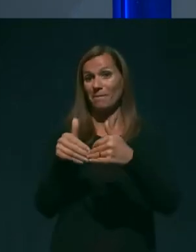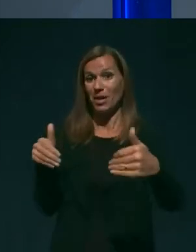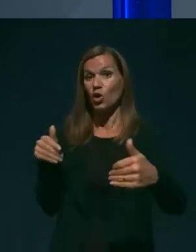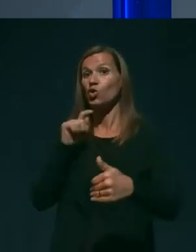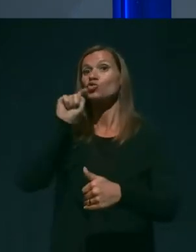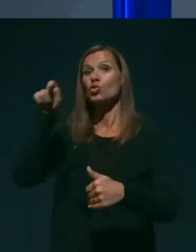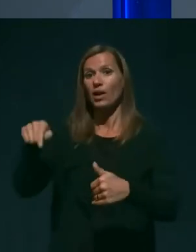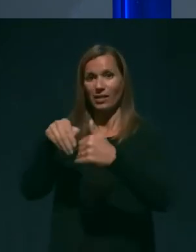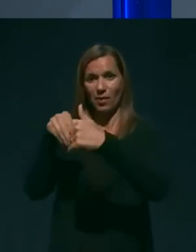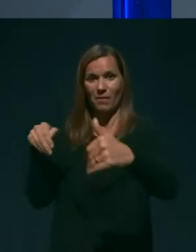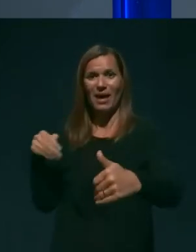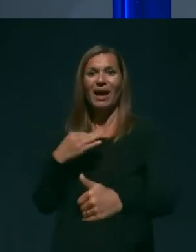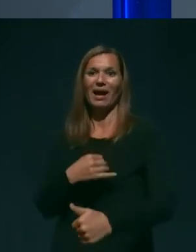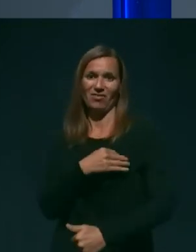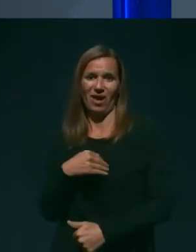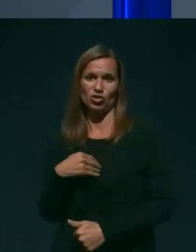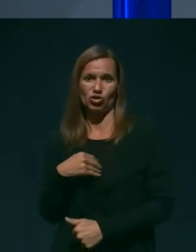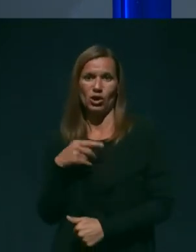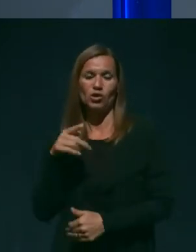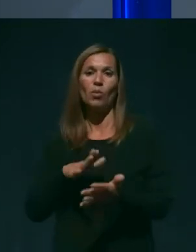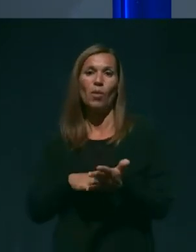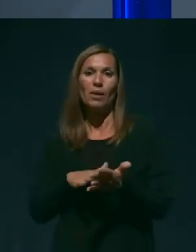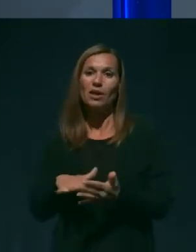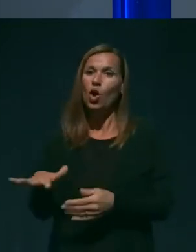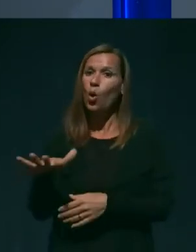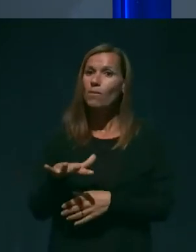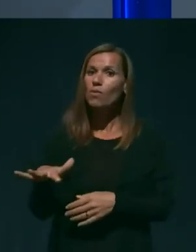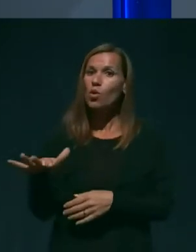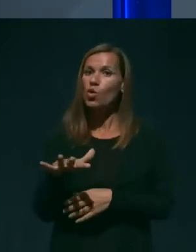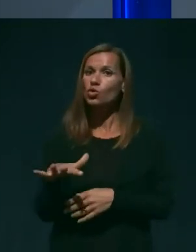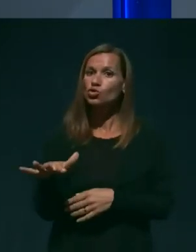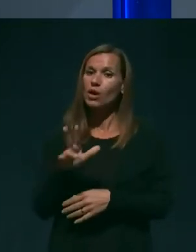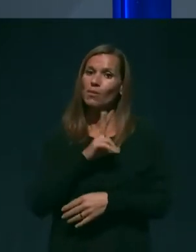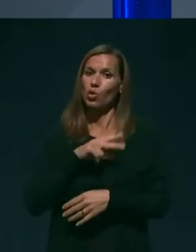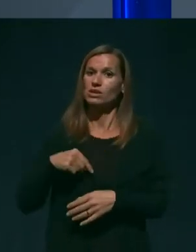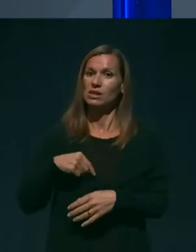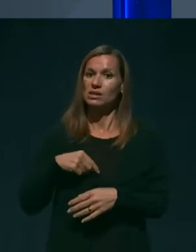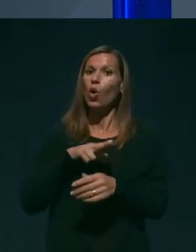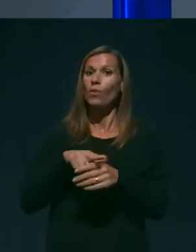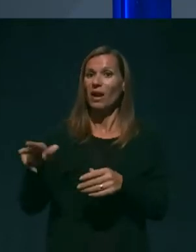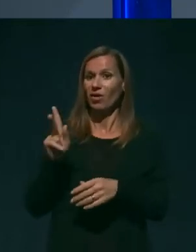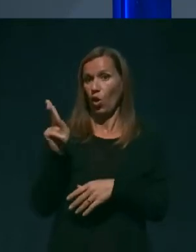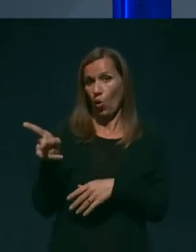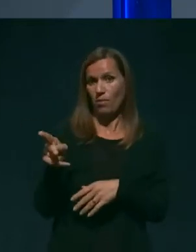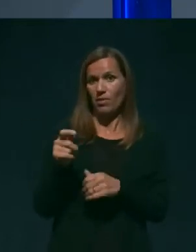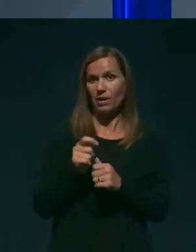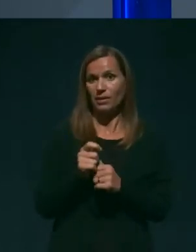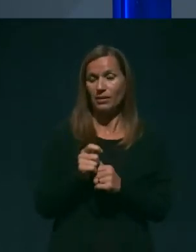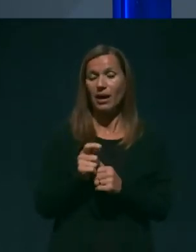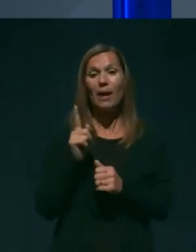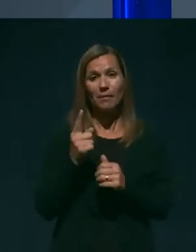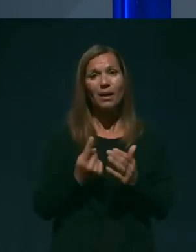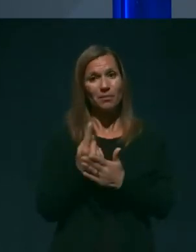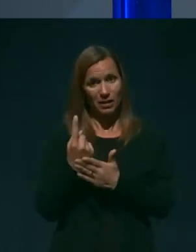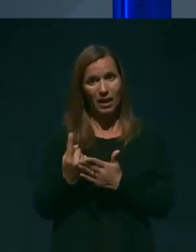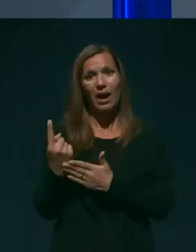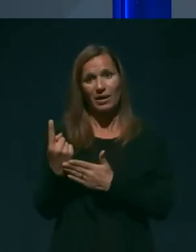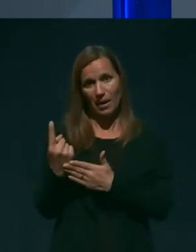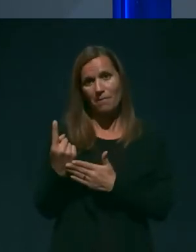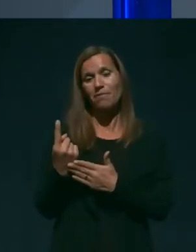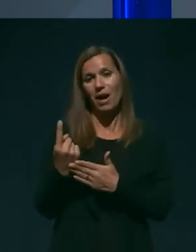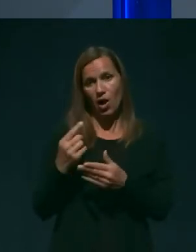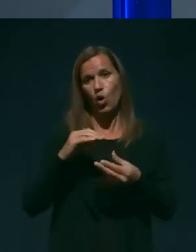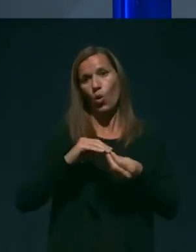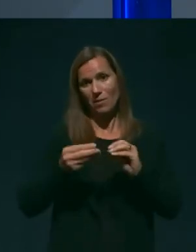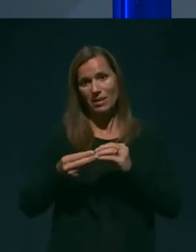mejo za Hrvaško, to se pravi na območju policijske uprave Koper, pa prihaja seveda do prepletanja teh